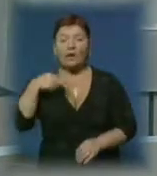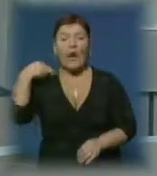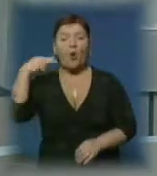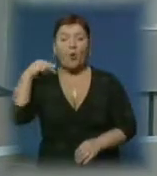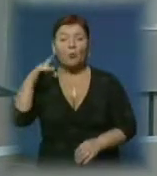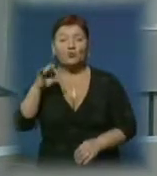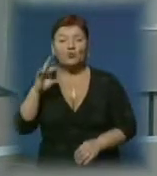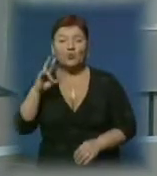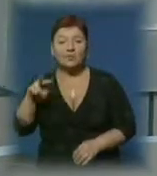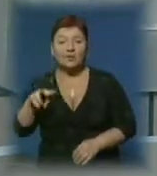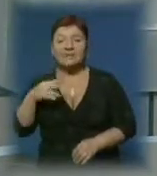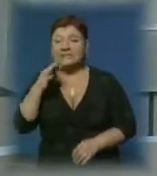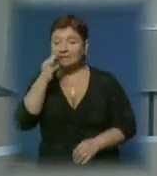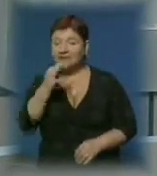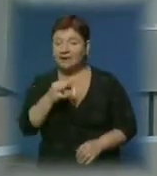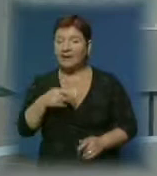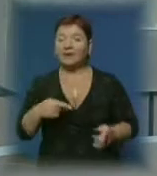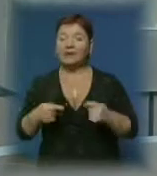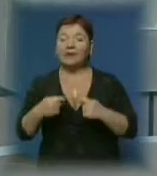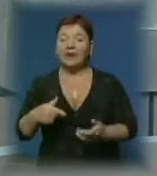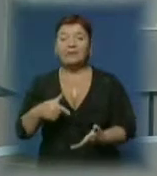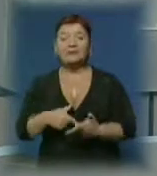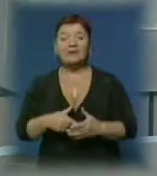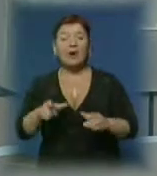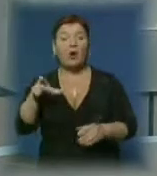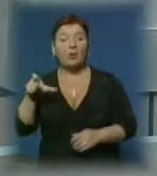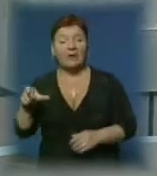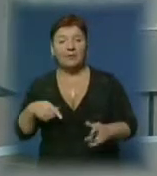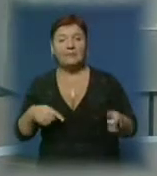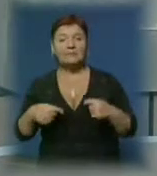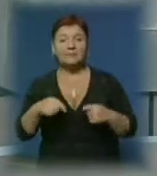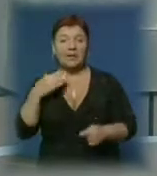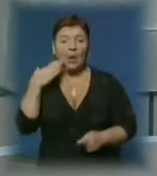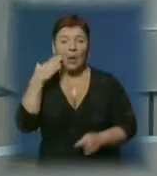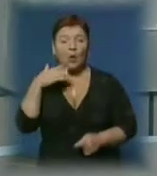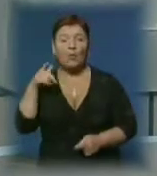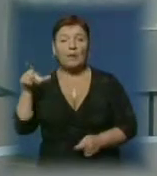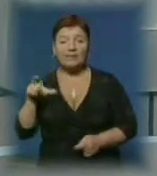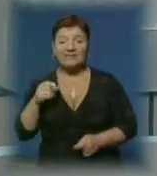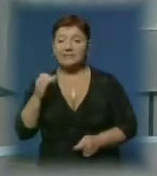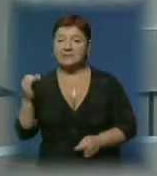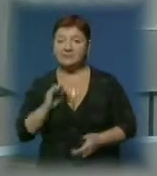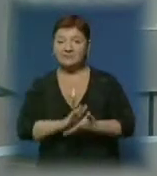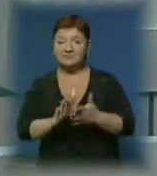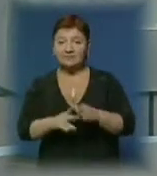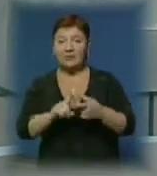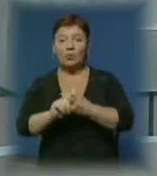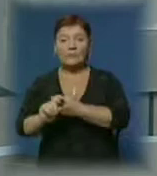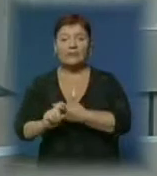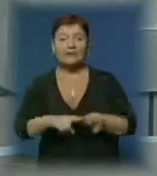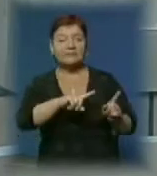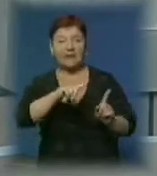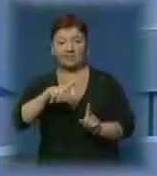Також Леонора Молдован запевнила, керівники місцевих громад та бізнесмени Румунії зацікавлені у налагодженні контактів із